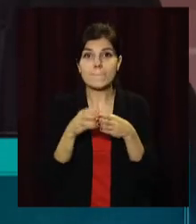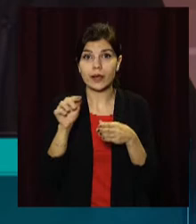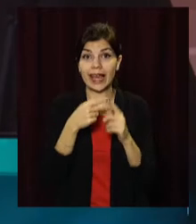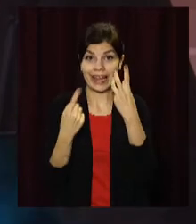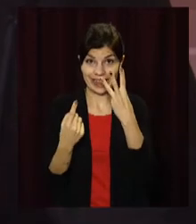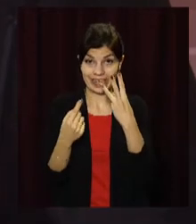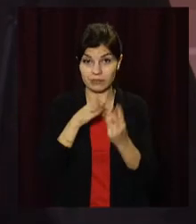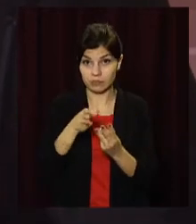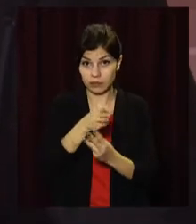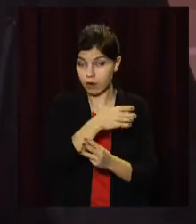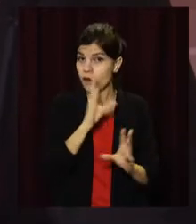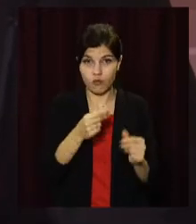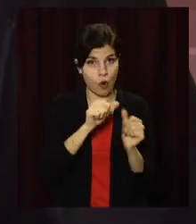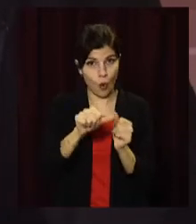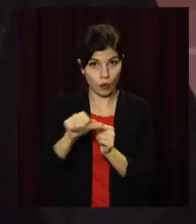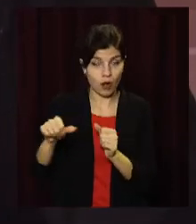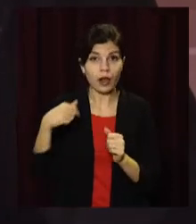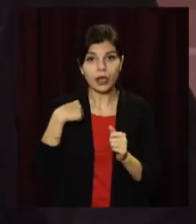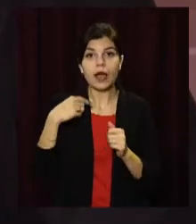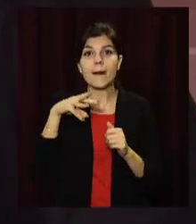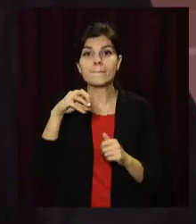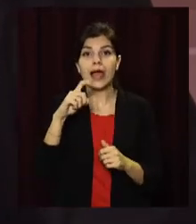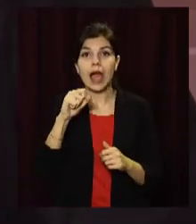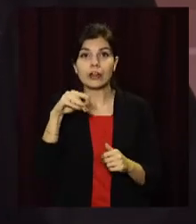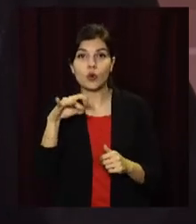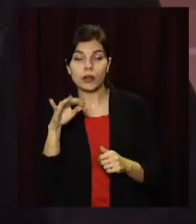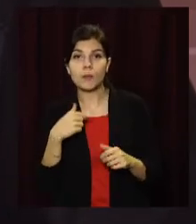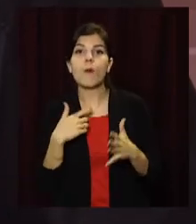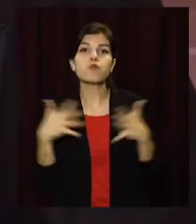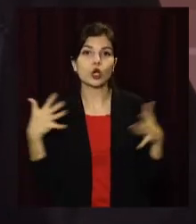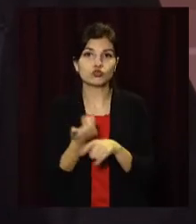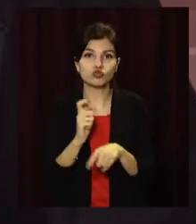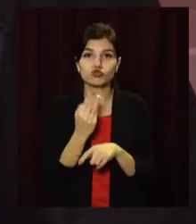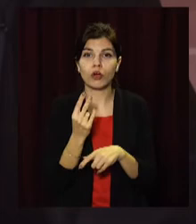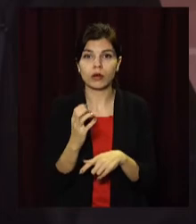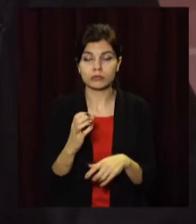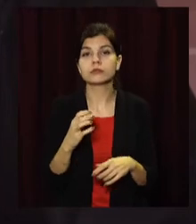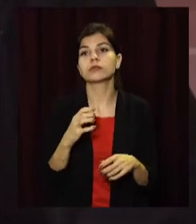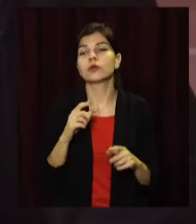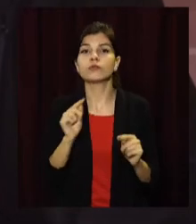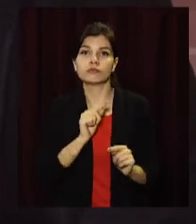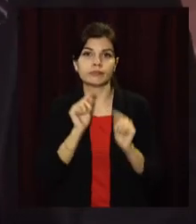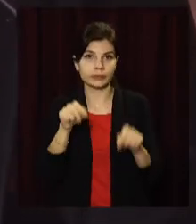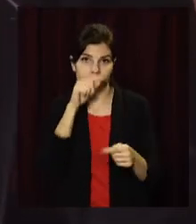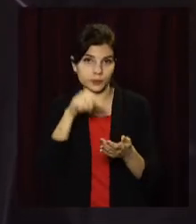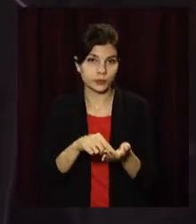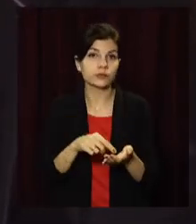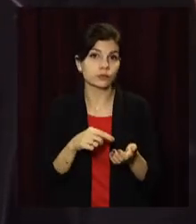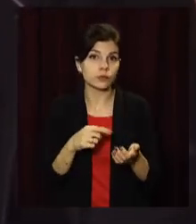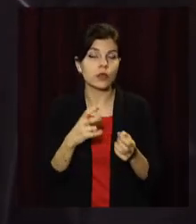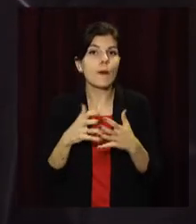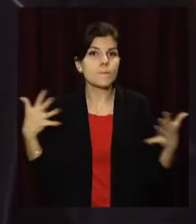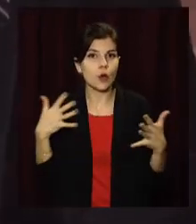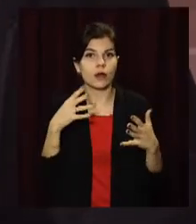три напрями розділені. Тому, опанувавши мехатроніку, в мене буде більше шансів на гарне працевлаштування. І я зможу претендувати на